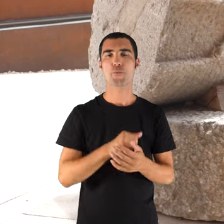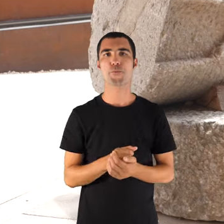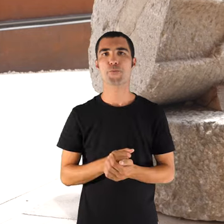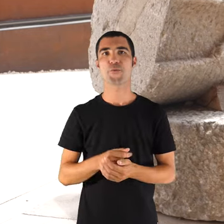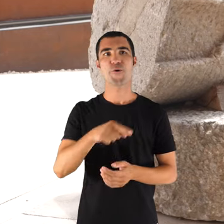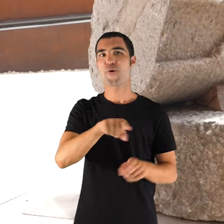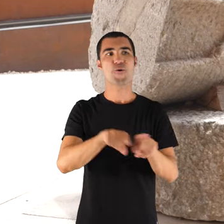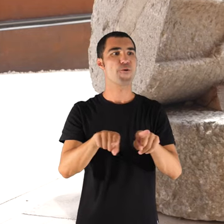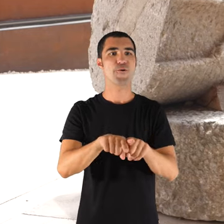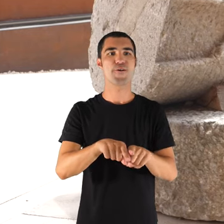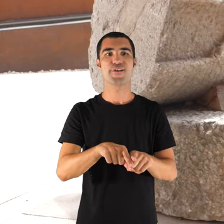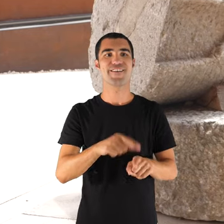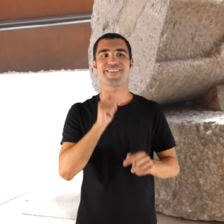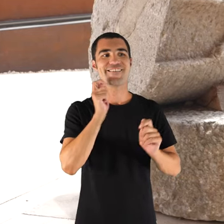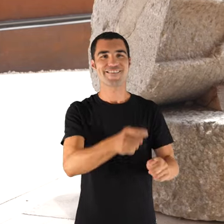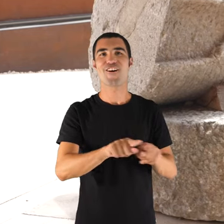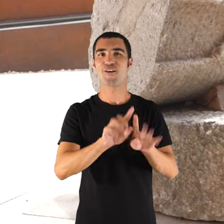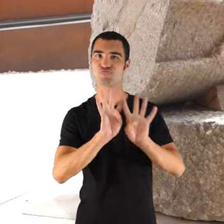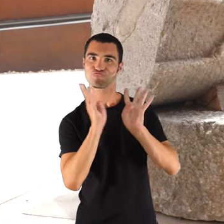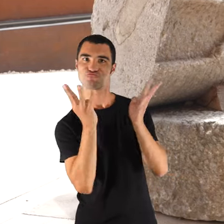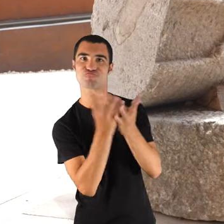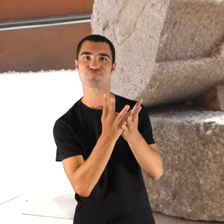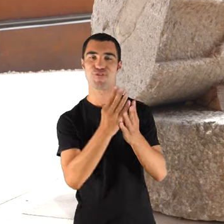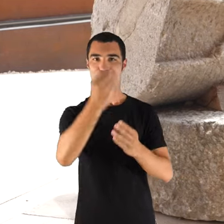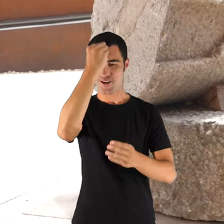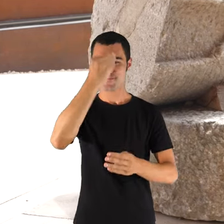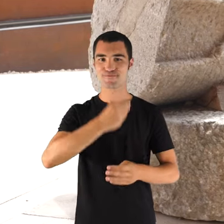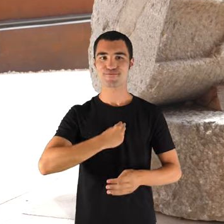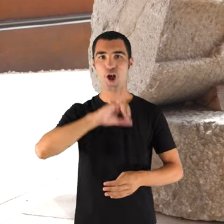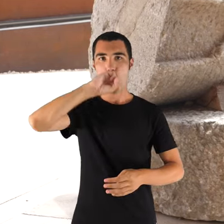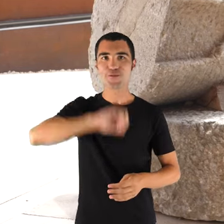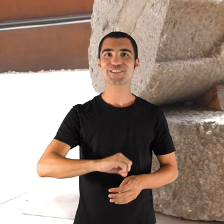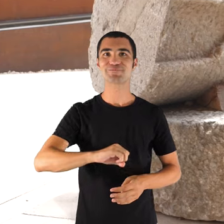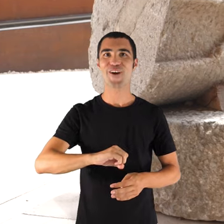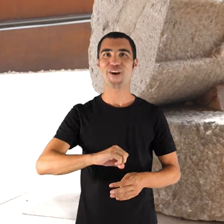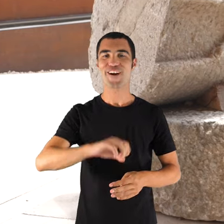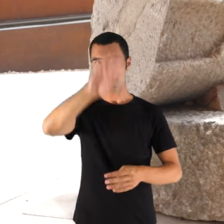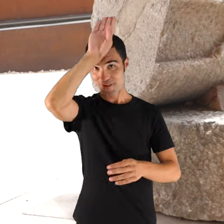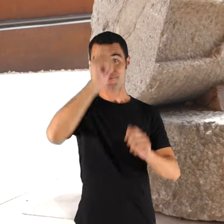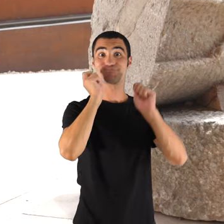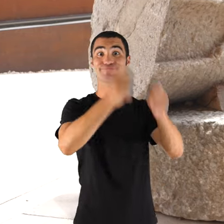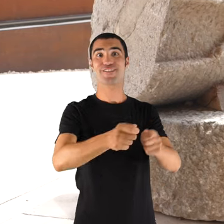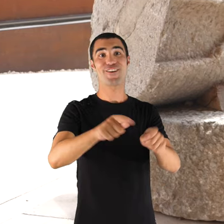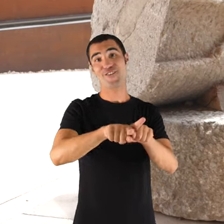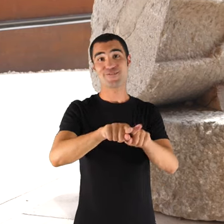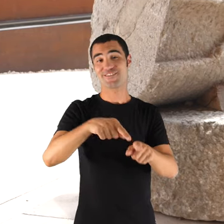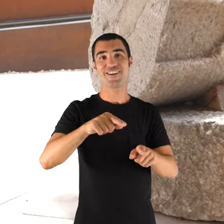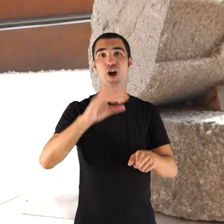ja li dèvem escolt clavé. Se reunia ell, el forner, se reunia